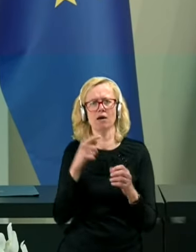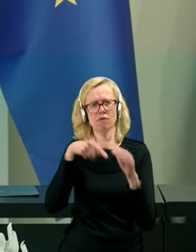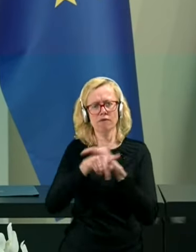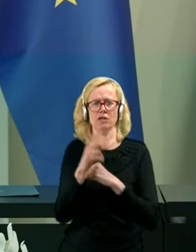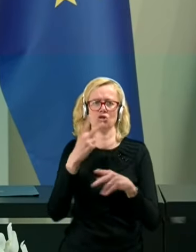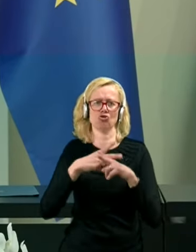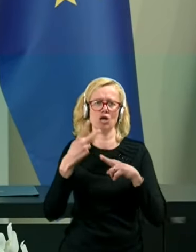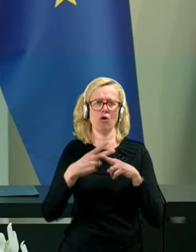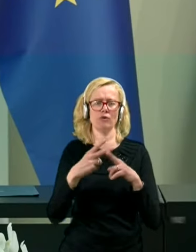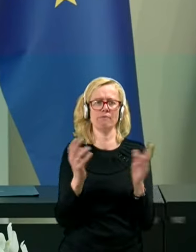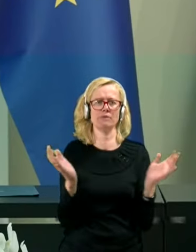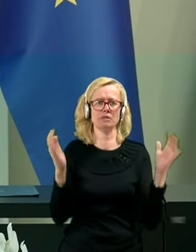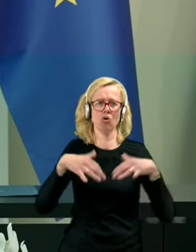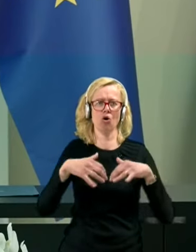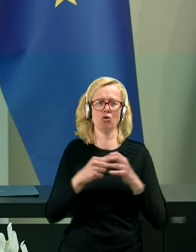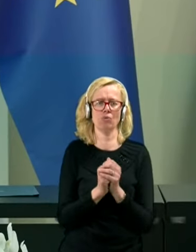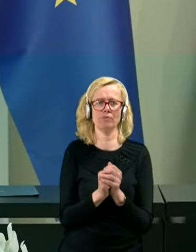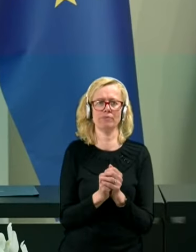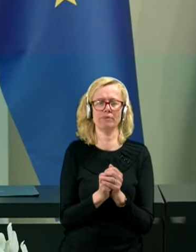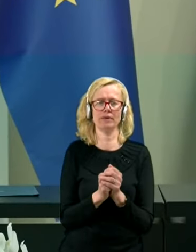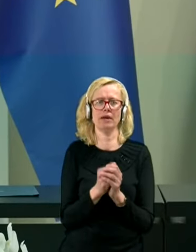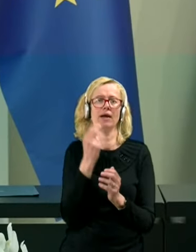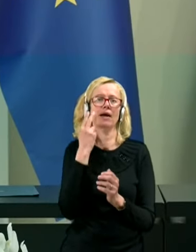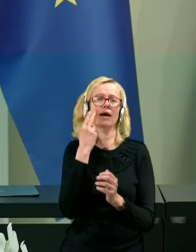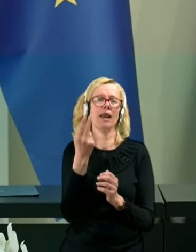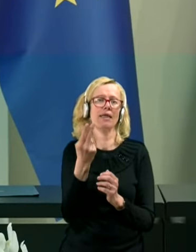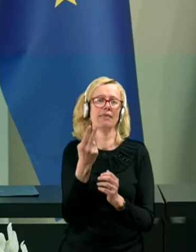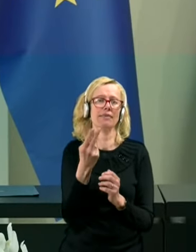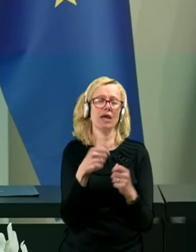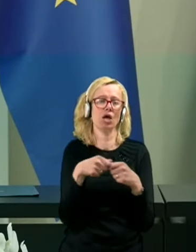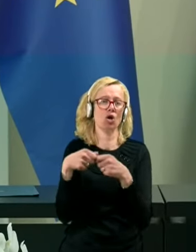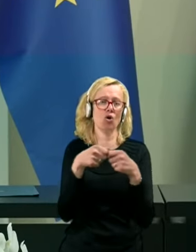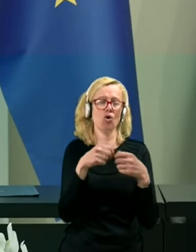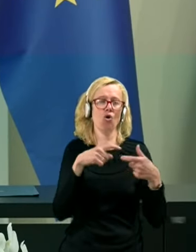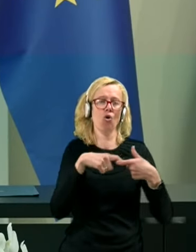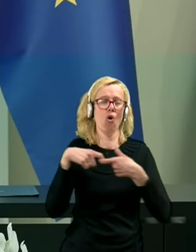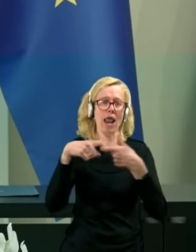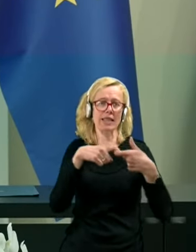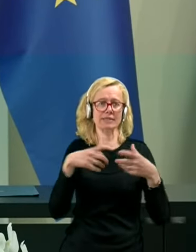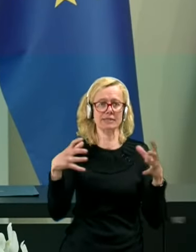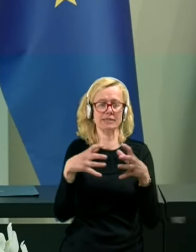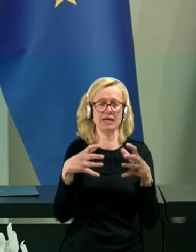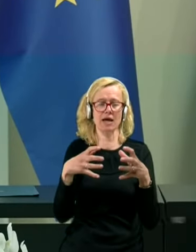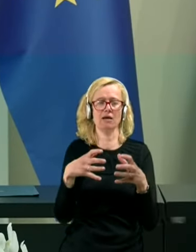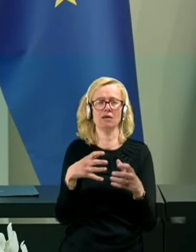kar se koalicije tiče takšen odločitev samo pozdravljamo.